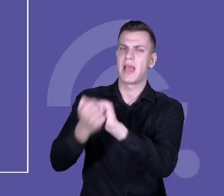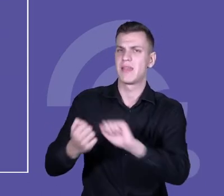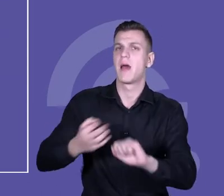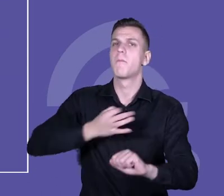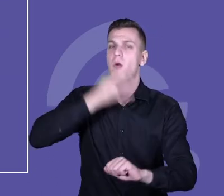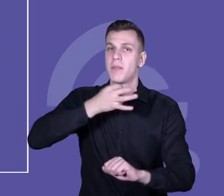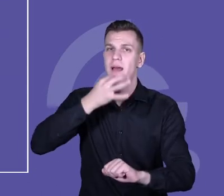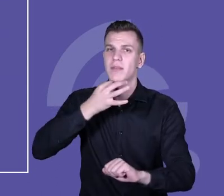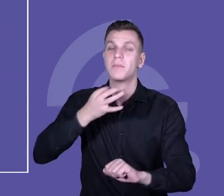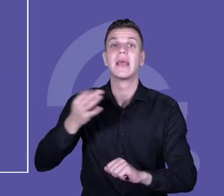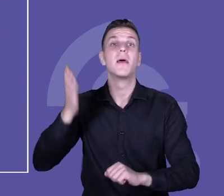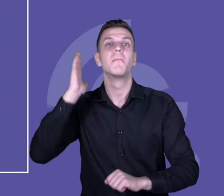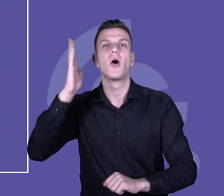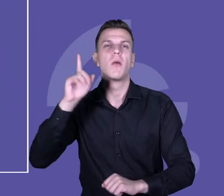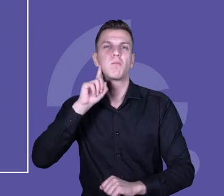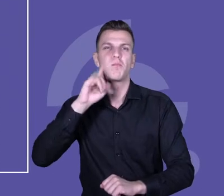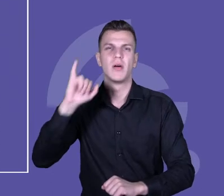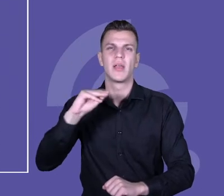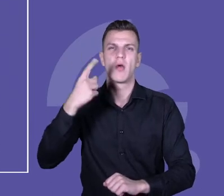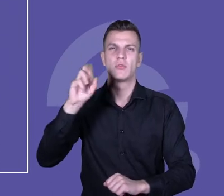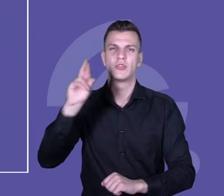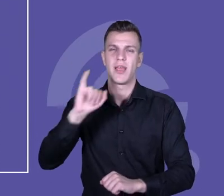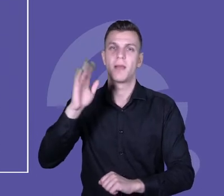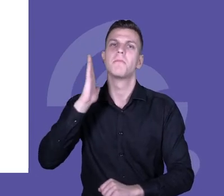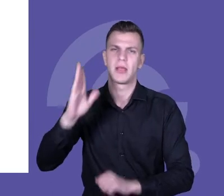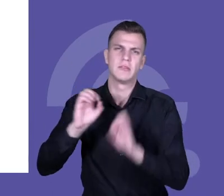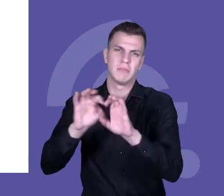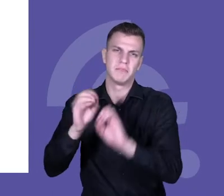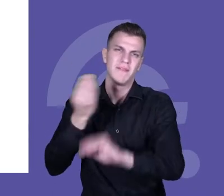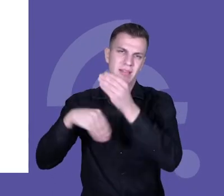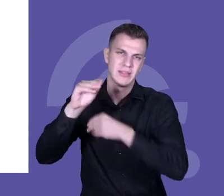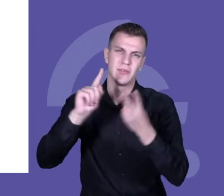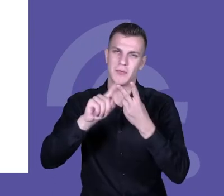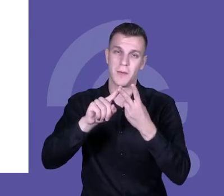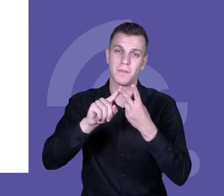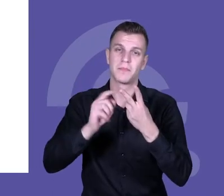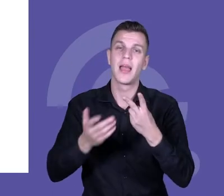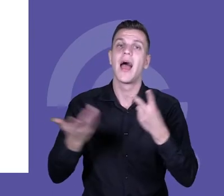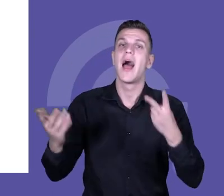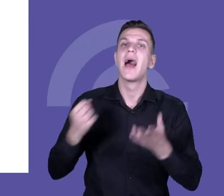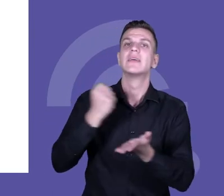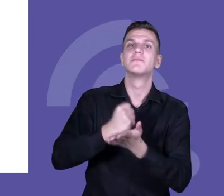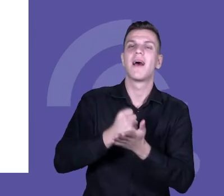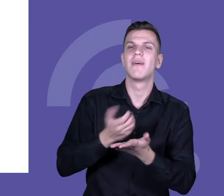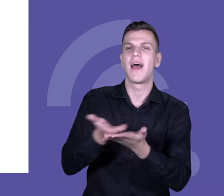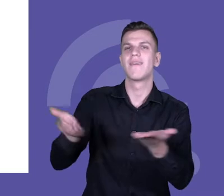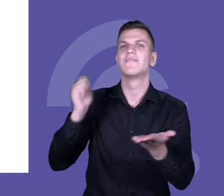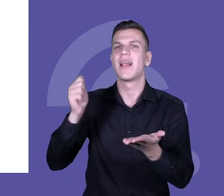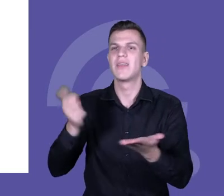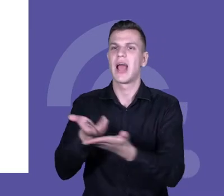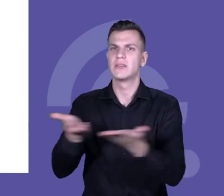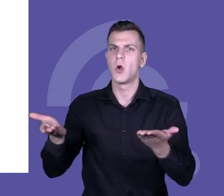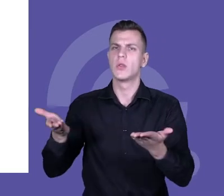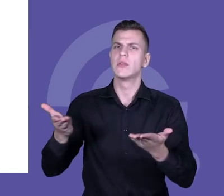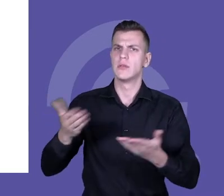Jędrzej w dalszej części tej sesji. Jeżeli chodzi o kompetencje proinnowacyjne, to też nie będę